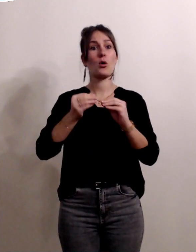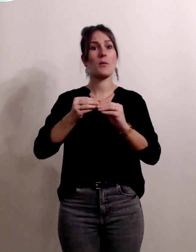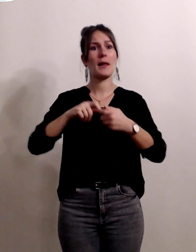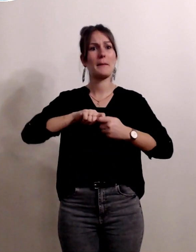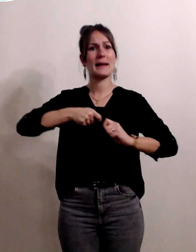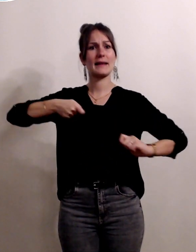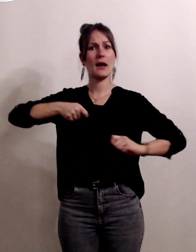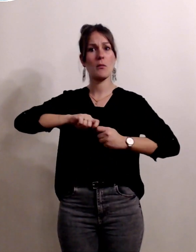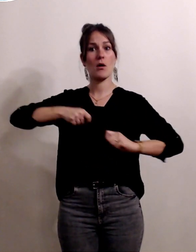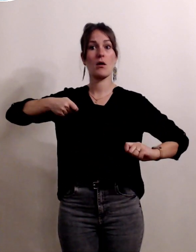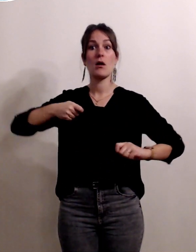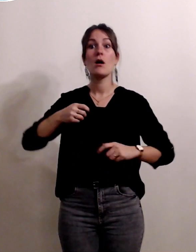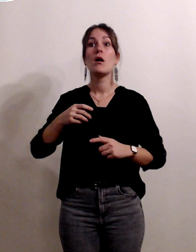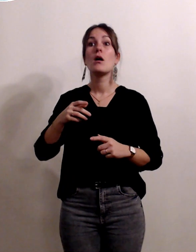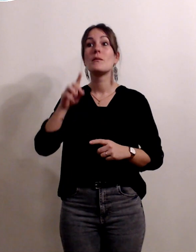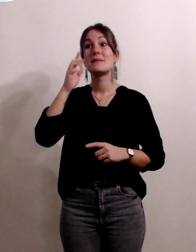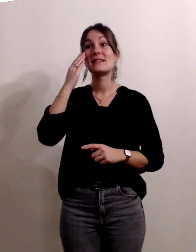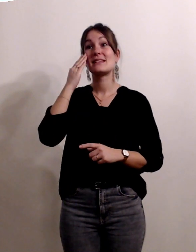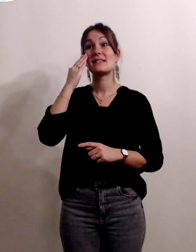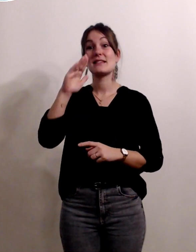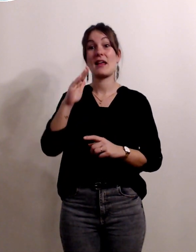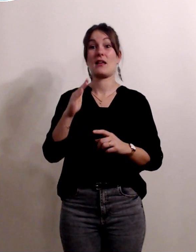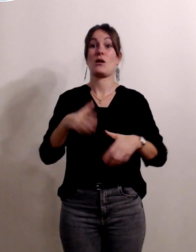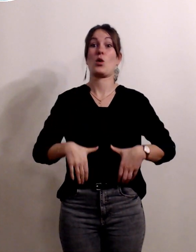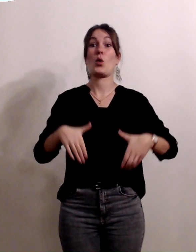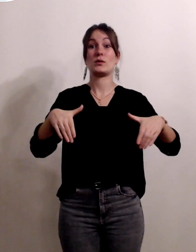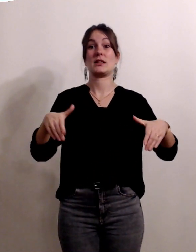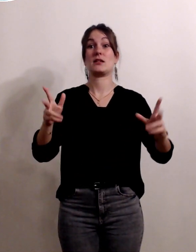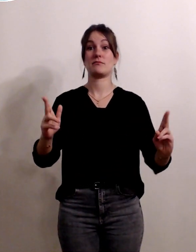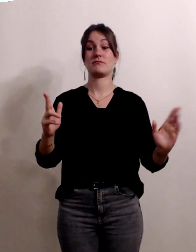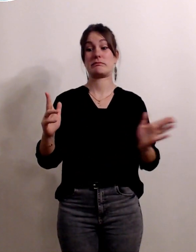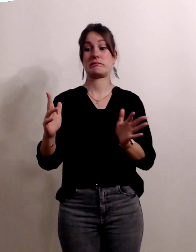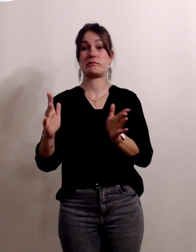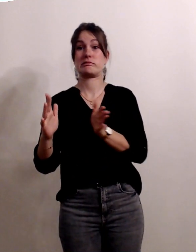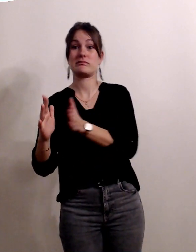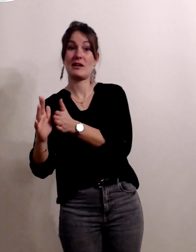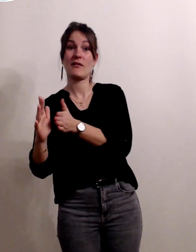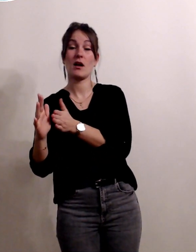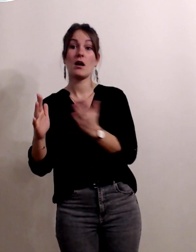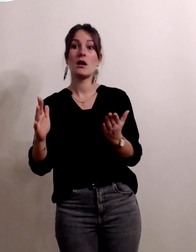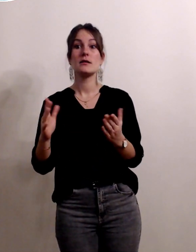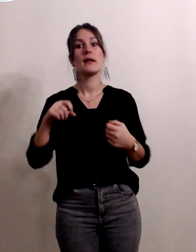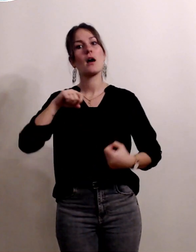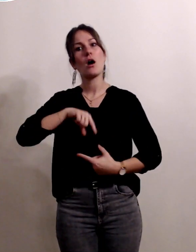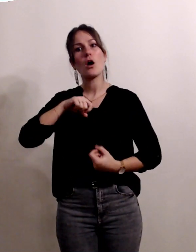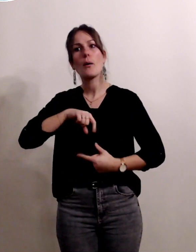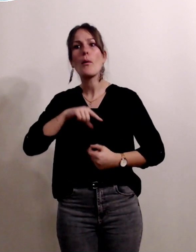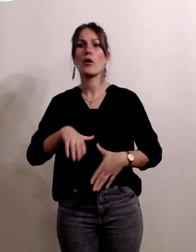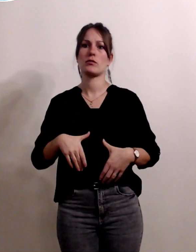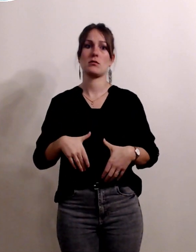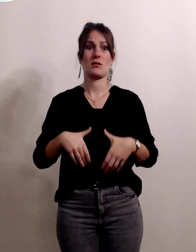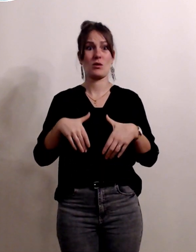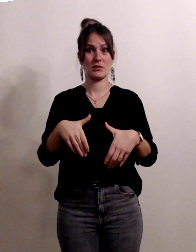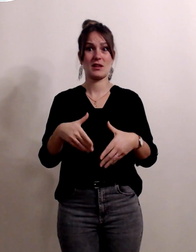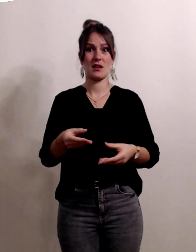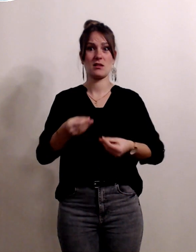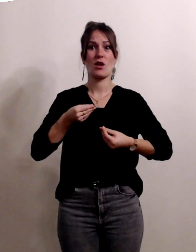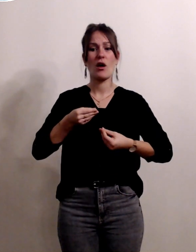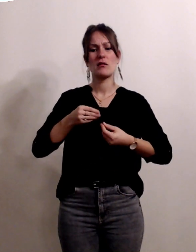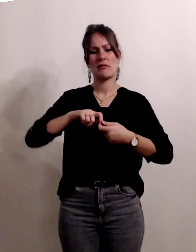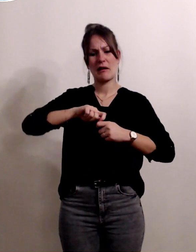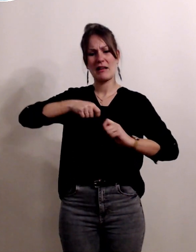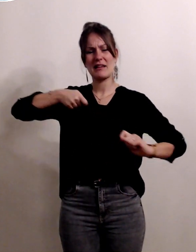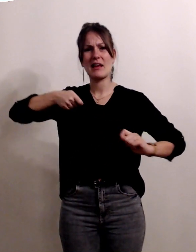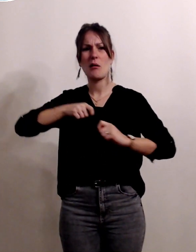de problèmes ligamentaires parce que vous savez en fin de grossesse les hormones de la grossesse ramollissent beaucoup les ligaments